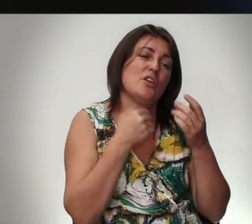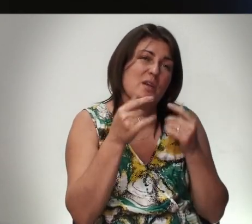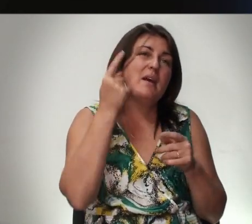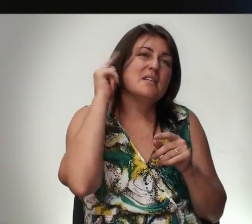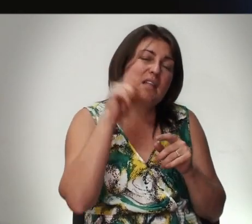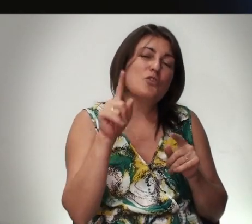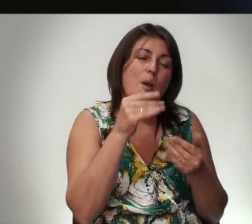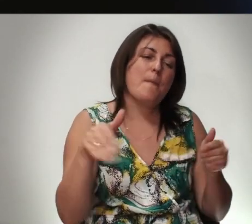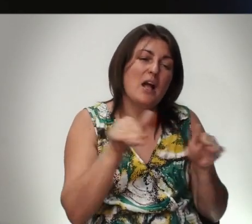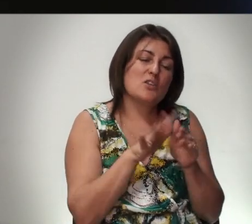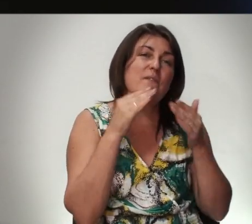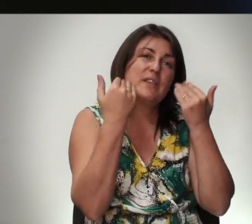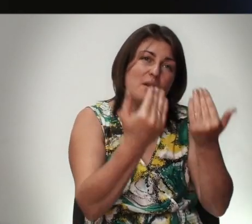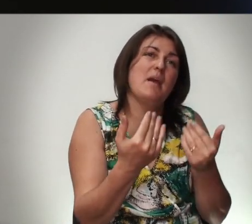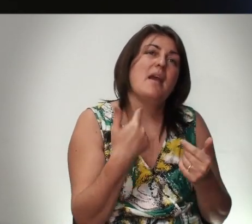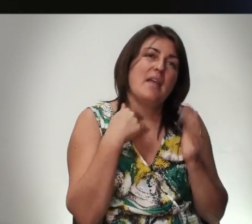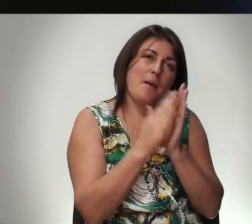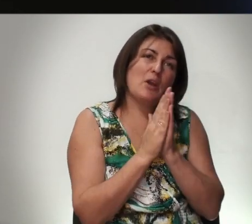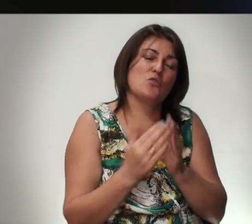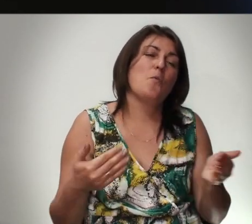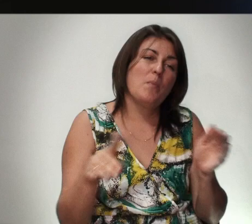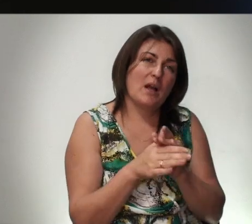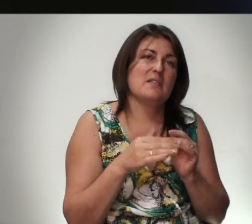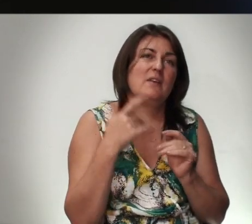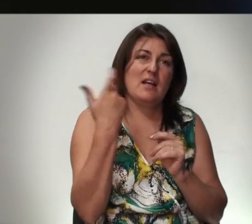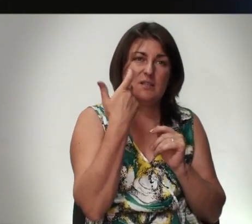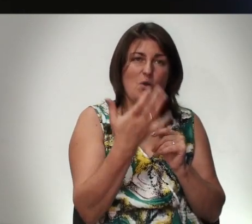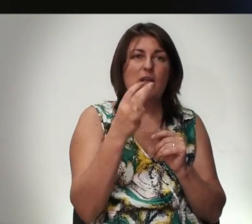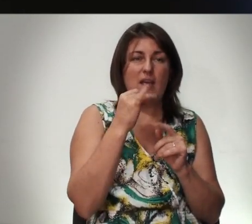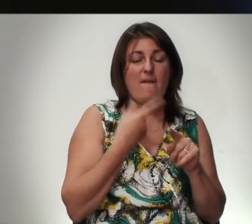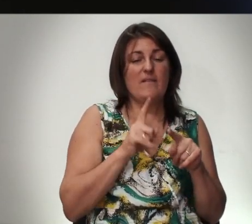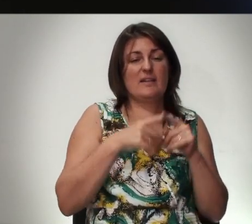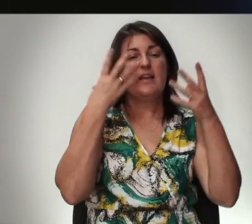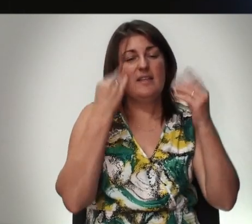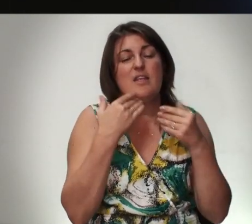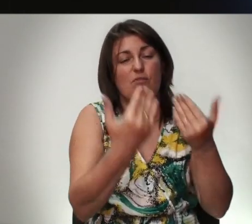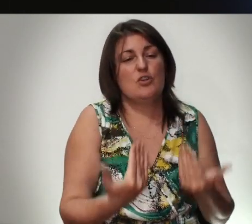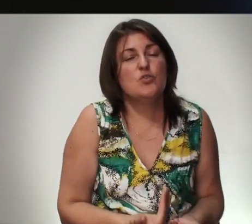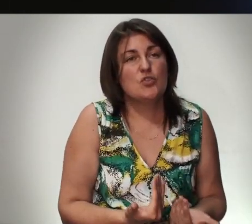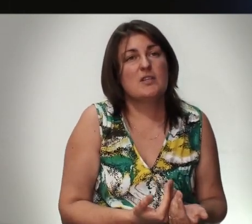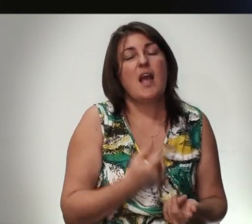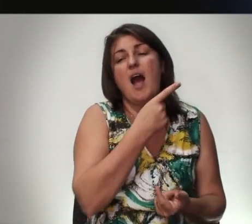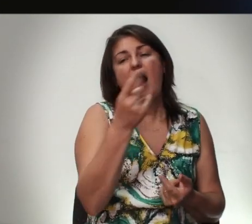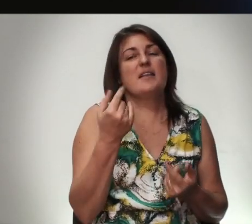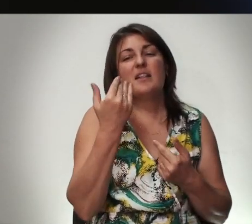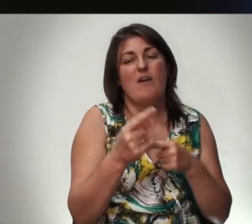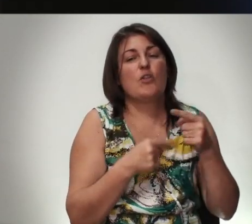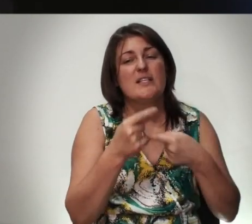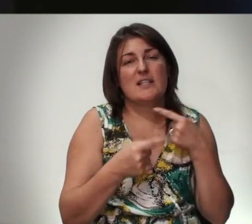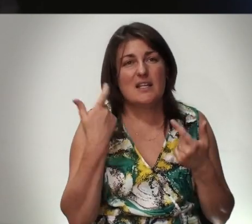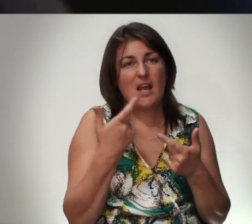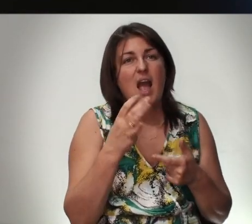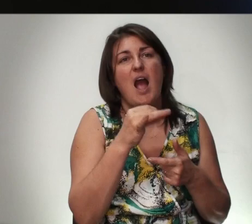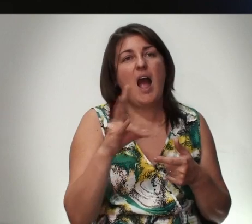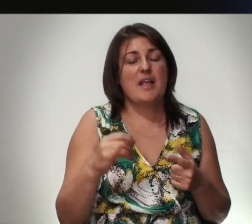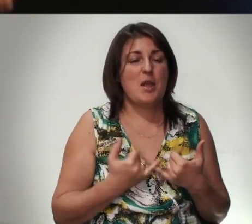Знаю Что Благословение В Тебе Я Прошу Благослови Господь И В Их Жизни Они Твое Наследие Господь